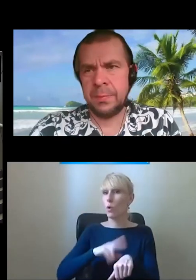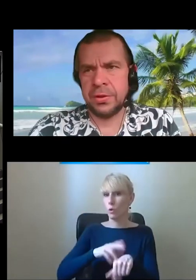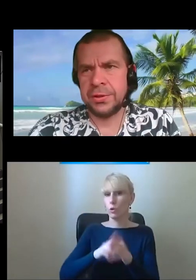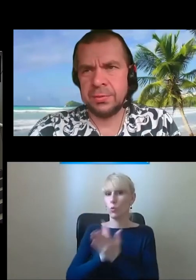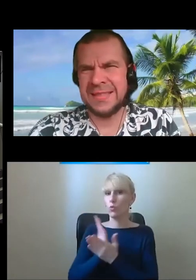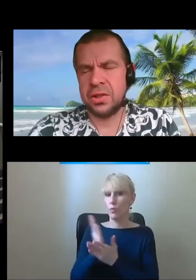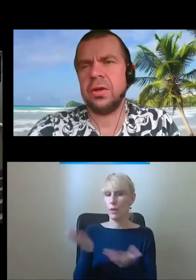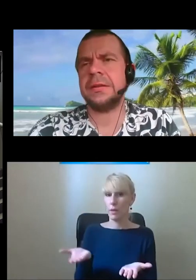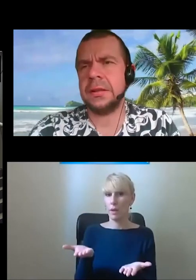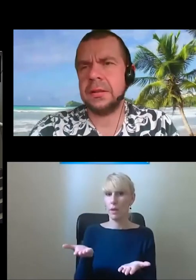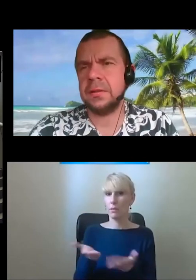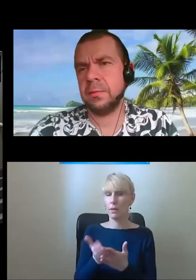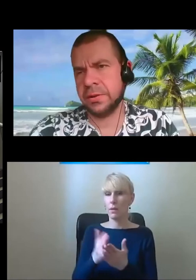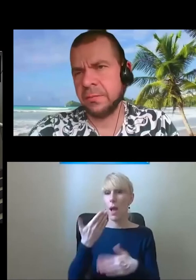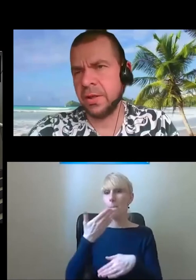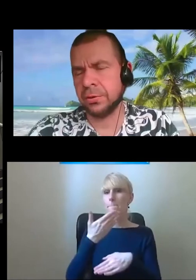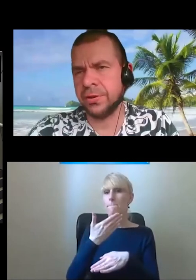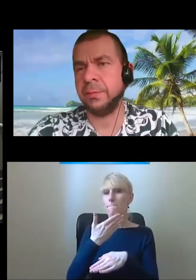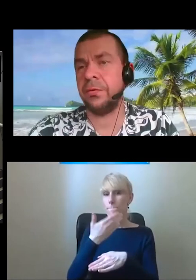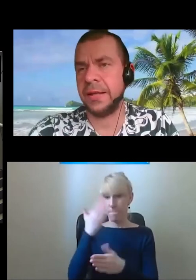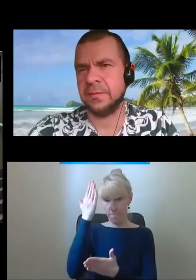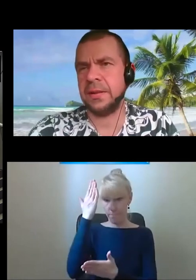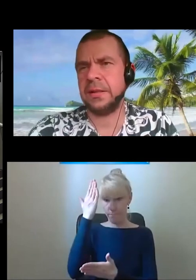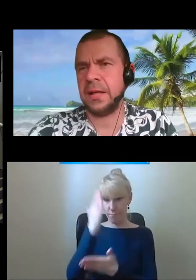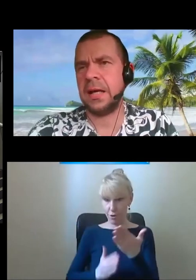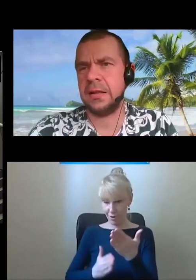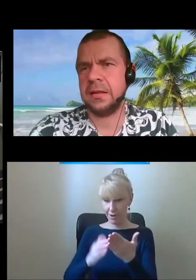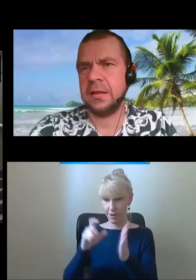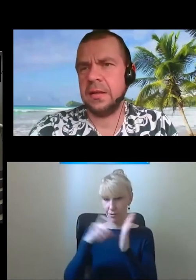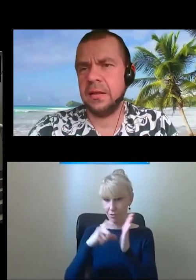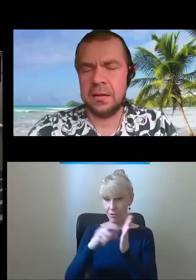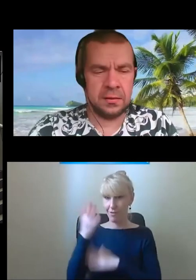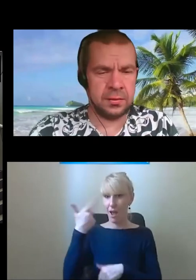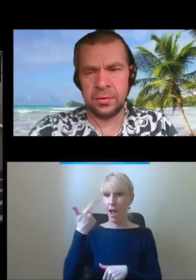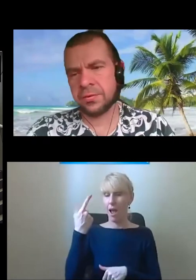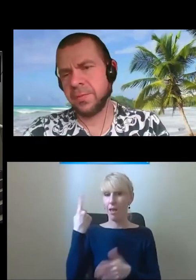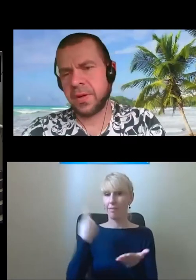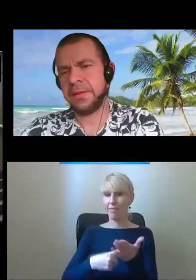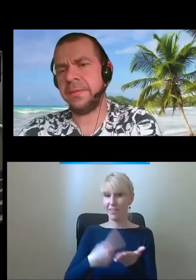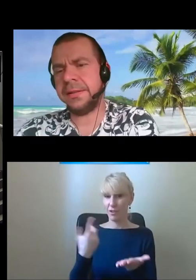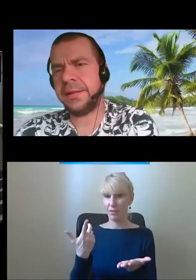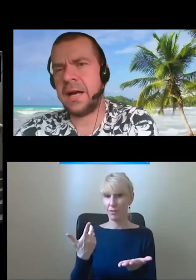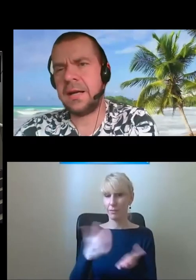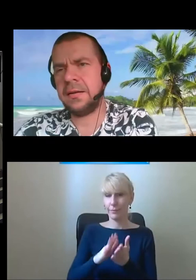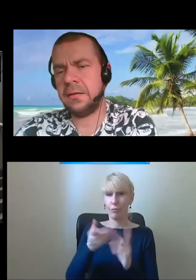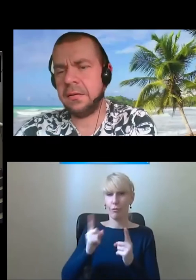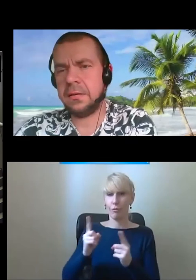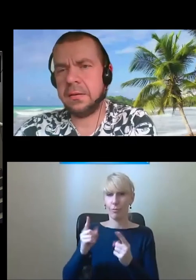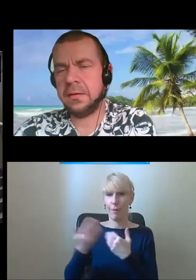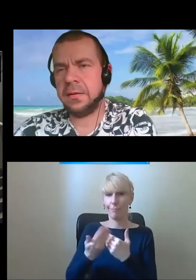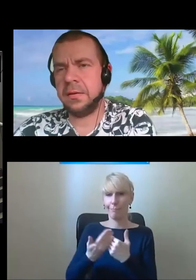Gdyby podzielić to przez tysiąc, bo tyle minęło dni, powiedzmy, tak? No to szybka matematyka.